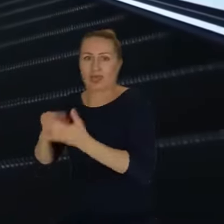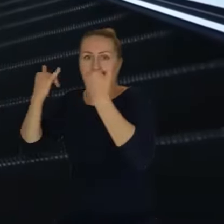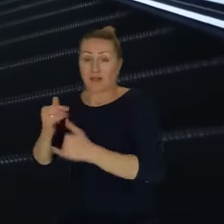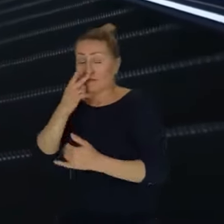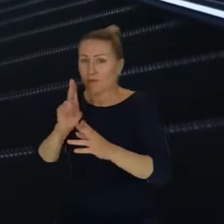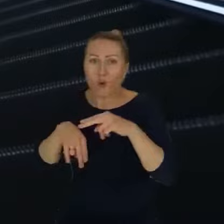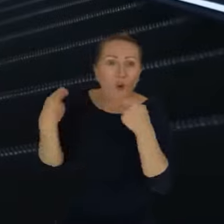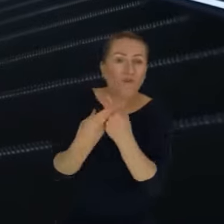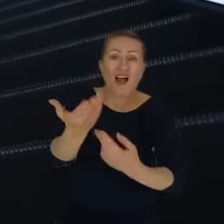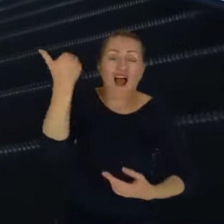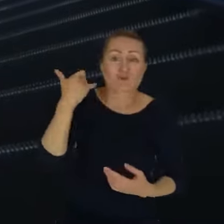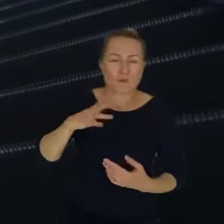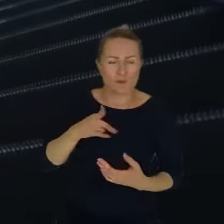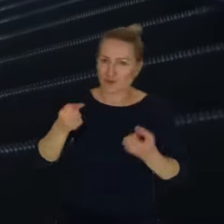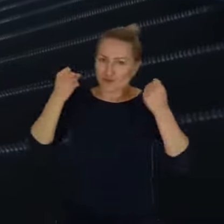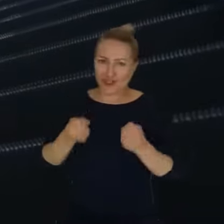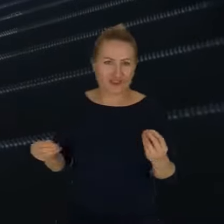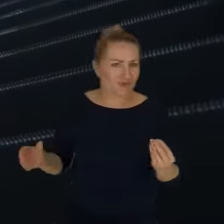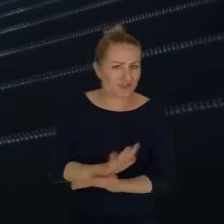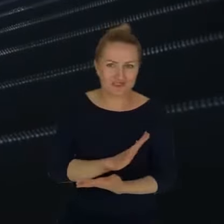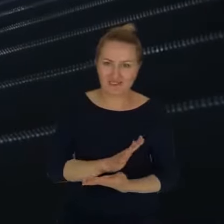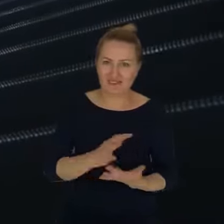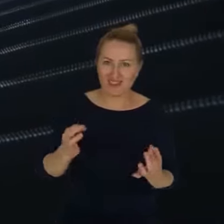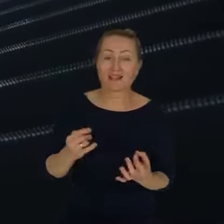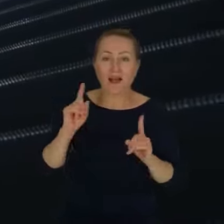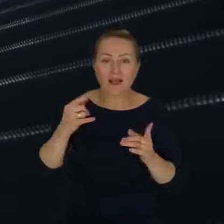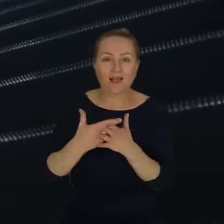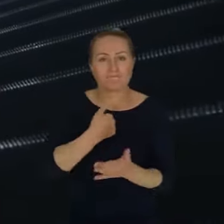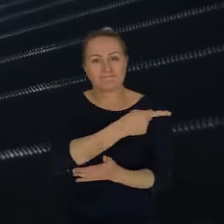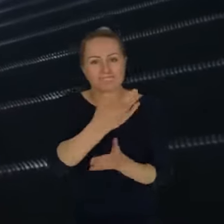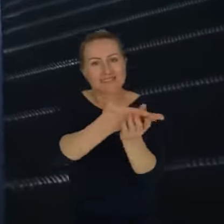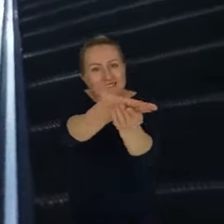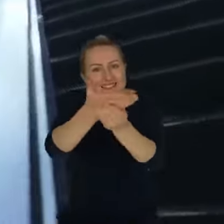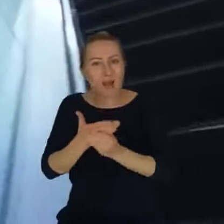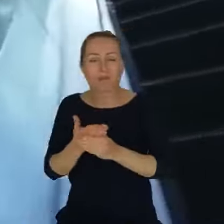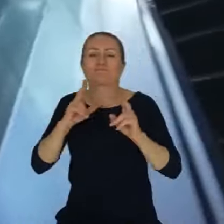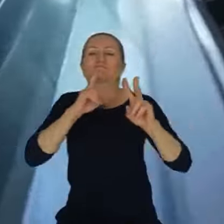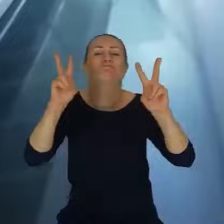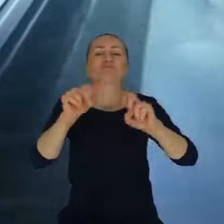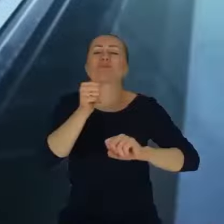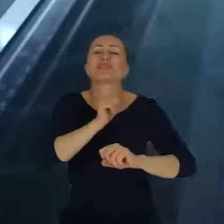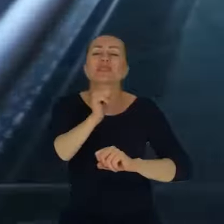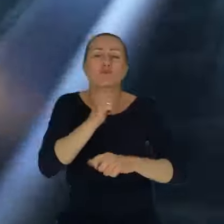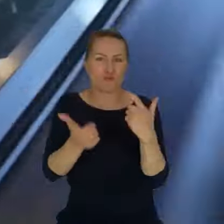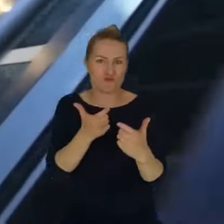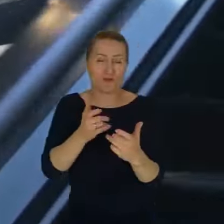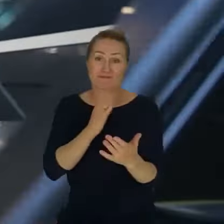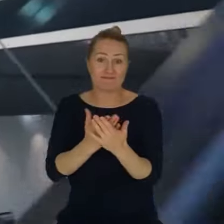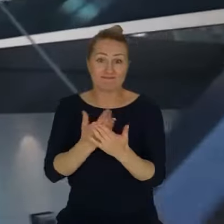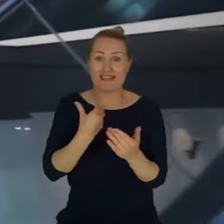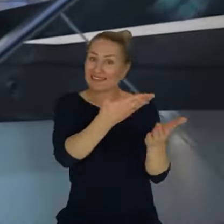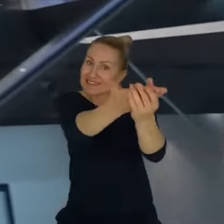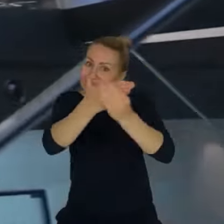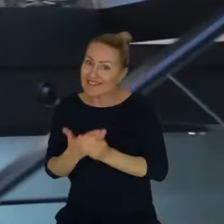i tak jak mówisz, zaprosiliśmy do testu de facto, dlatego, że zaprosiliśmy ich na tydzień do biura i teraz znowu są